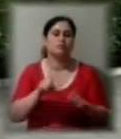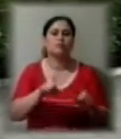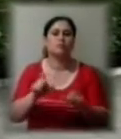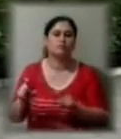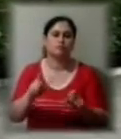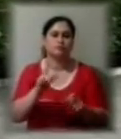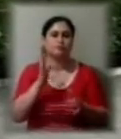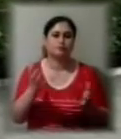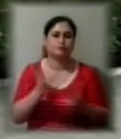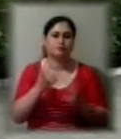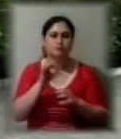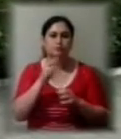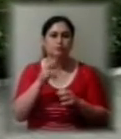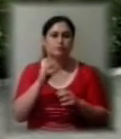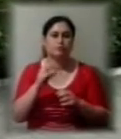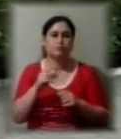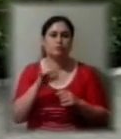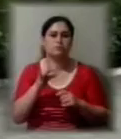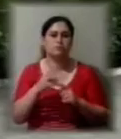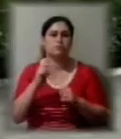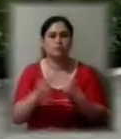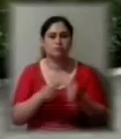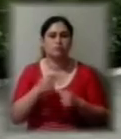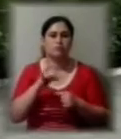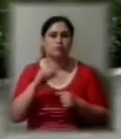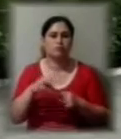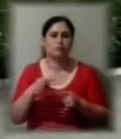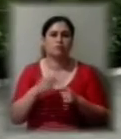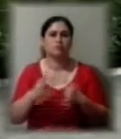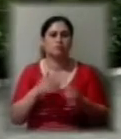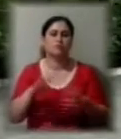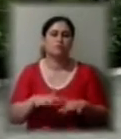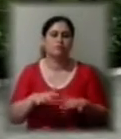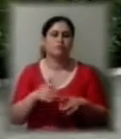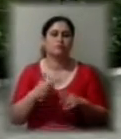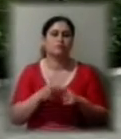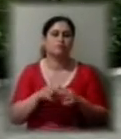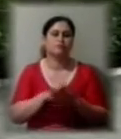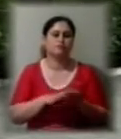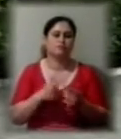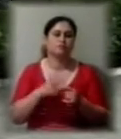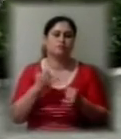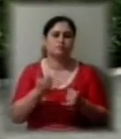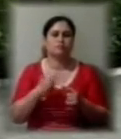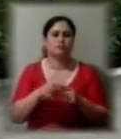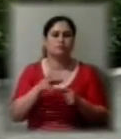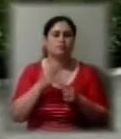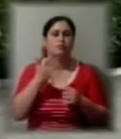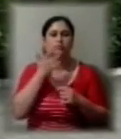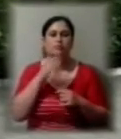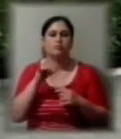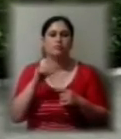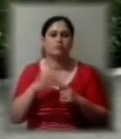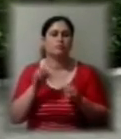соціальна дистанція, через ряд чи через місце і так далі. Сьогодні, от ви знаєте, що на літніх терасах можна вже за столиками